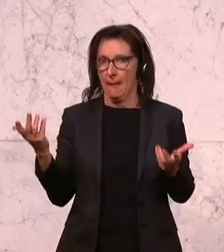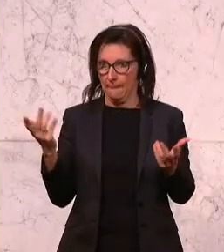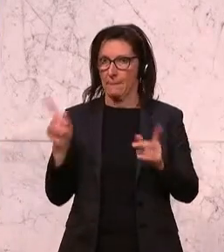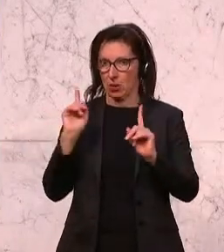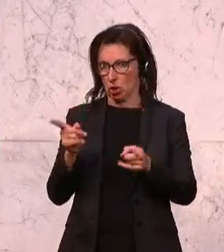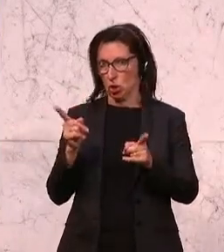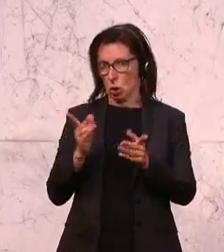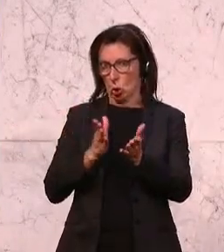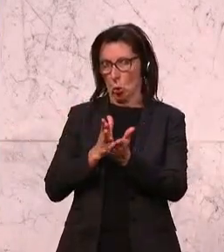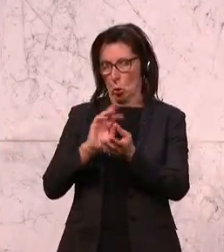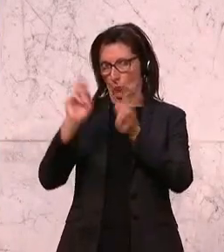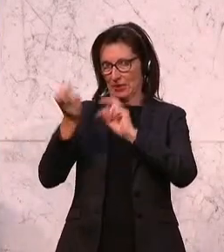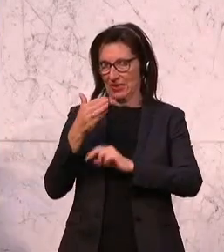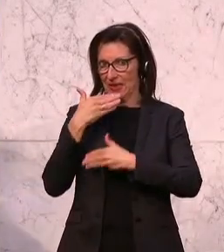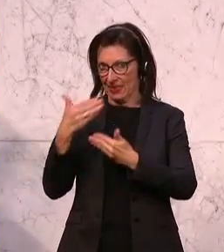habe. Danke. Dank.